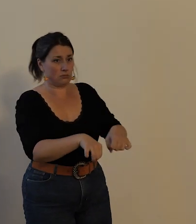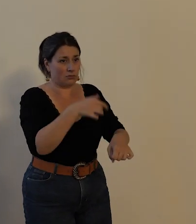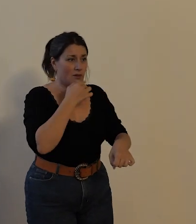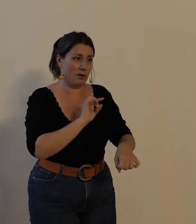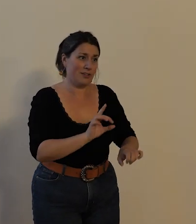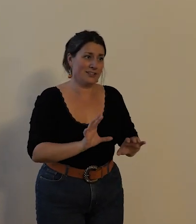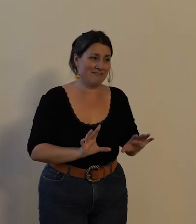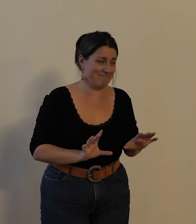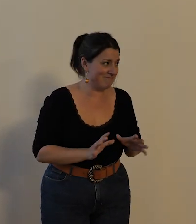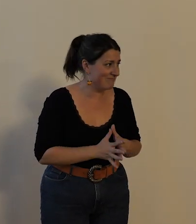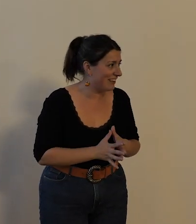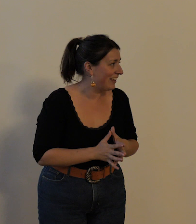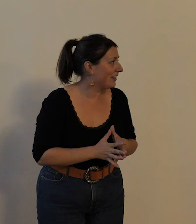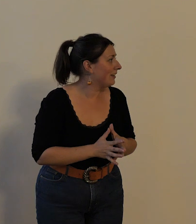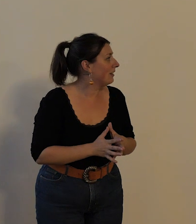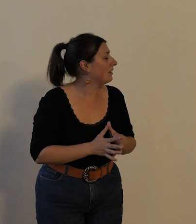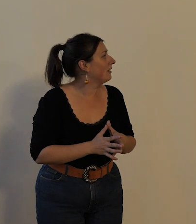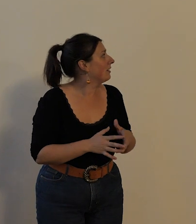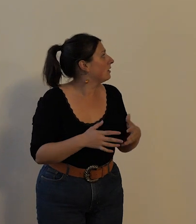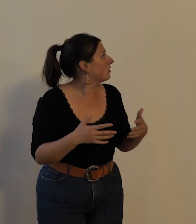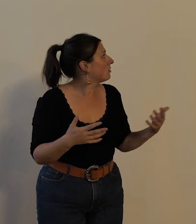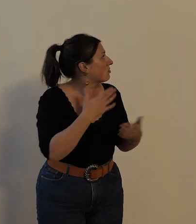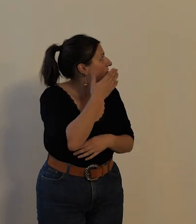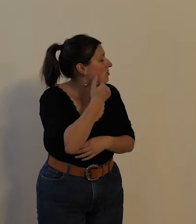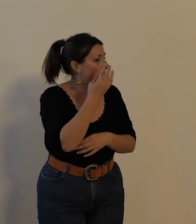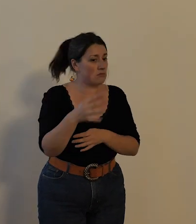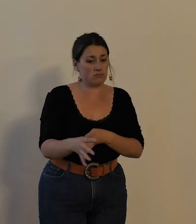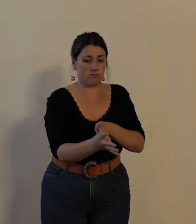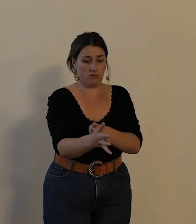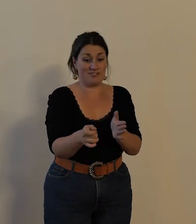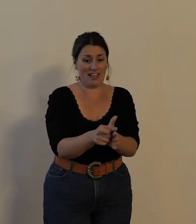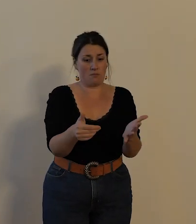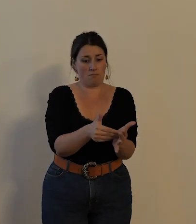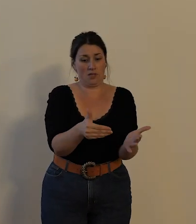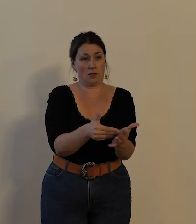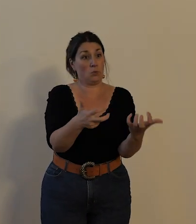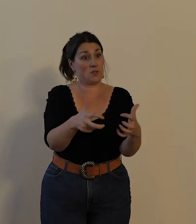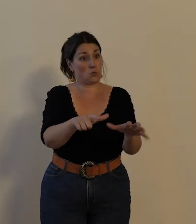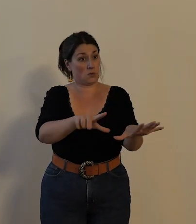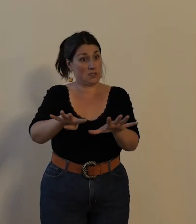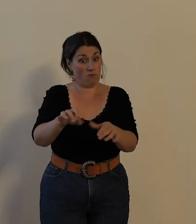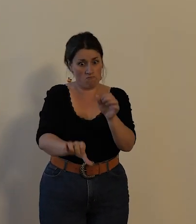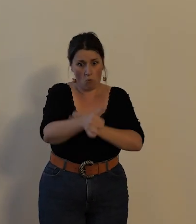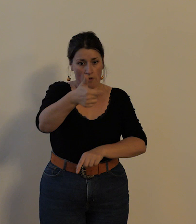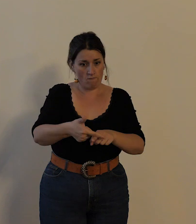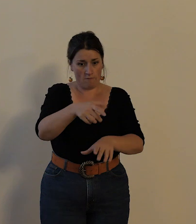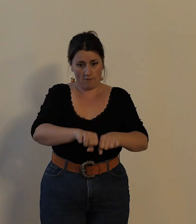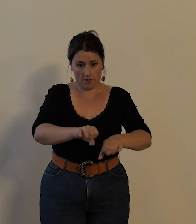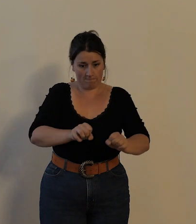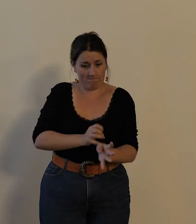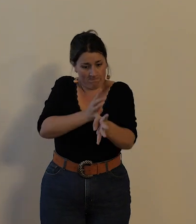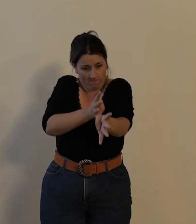et donc le nom de bicyclette apparaît en 79 et la première bicyclette fabriquée de manière